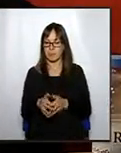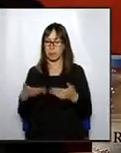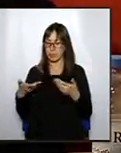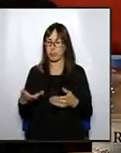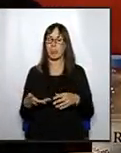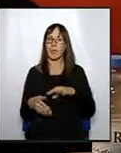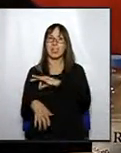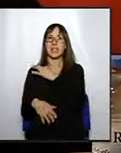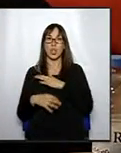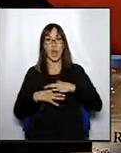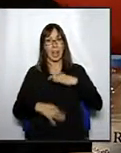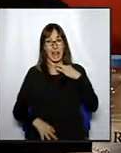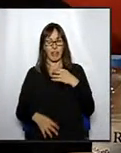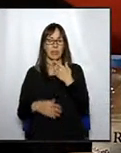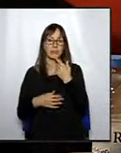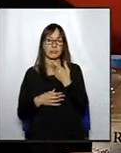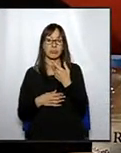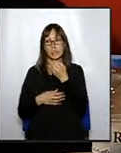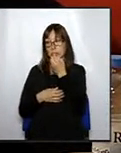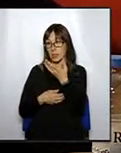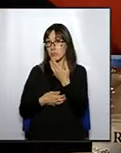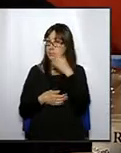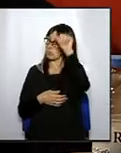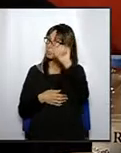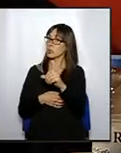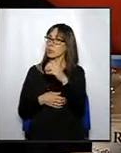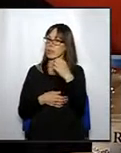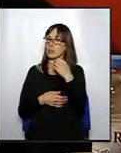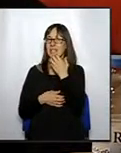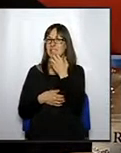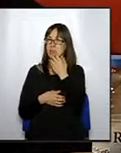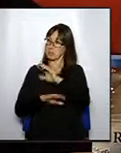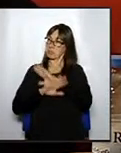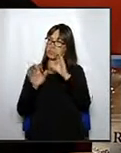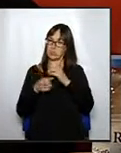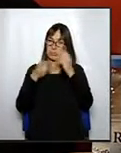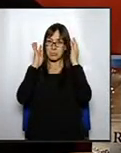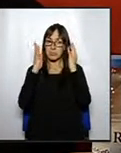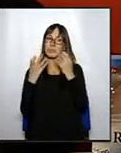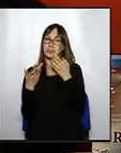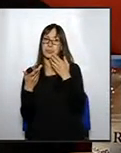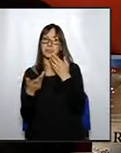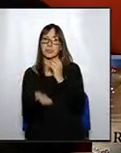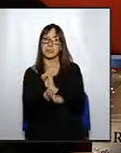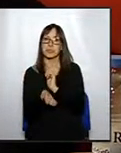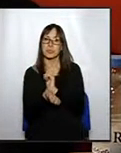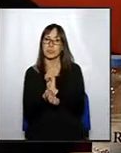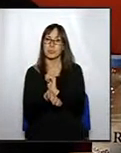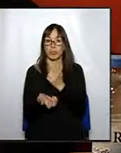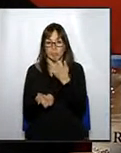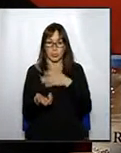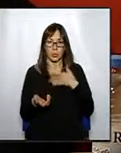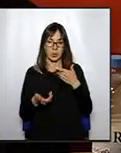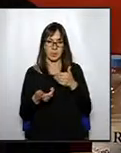bé, miri, vostè ha posat un exemple que, bueno, m'ha sobtat, eh? Sí, doncs, possiblement, si fessin un referent, una